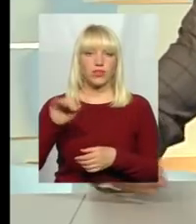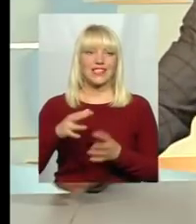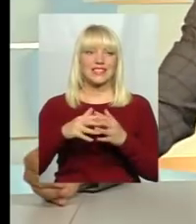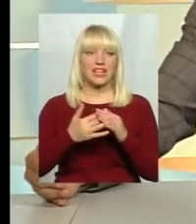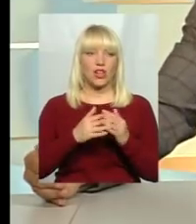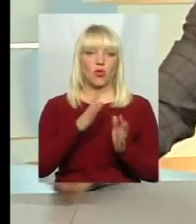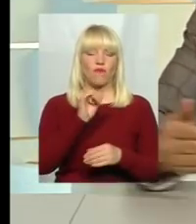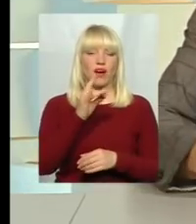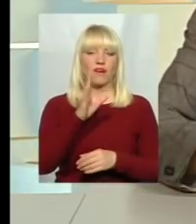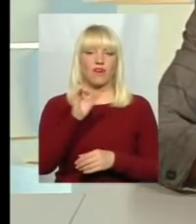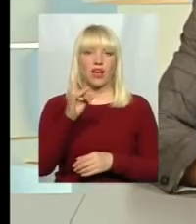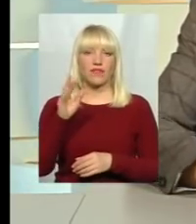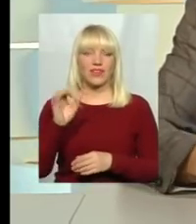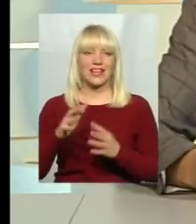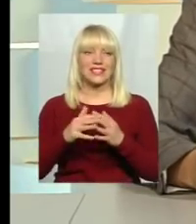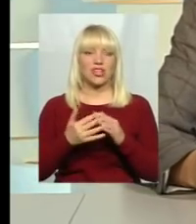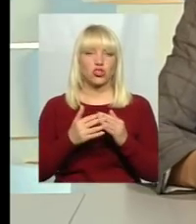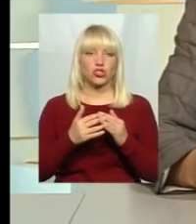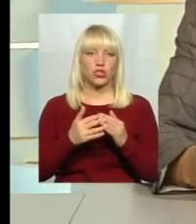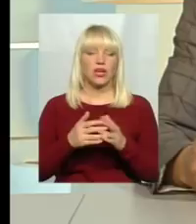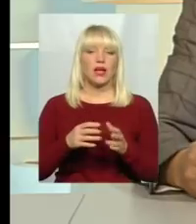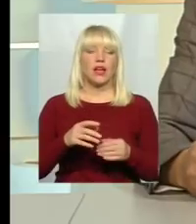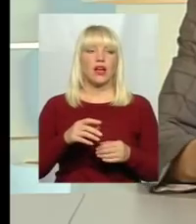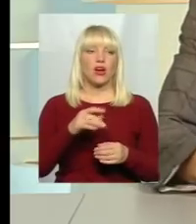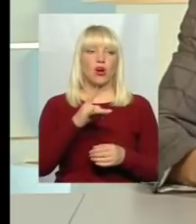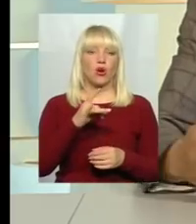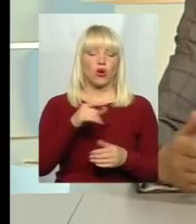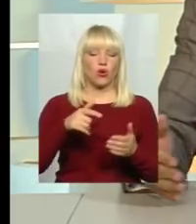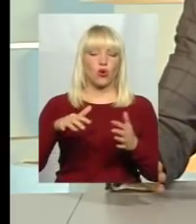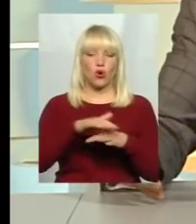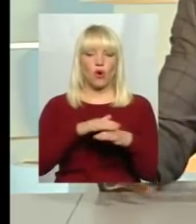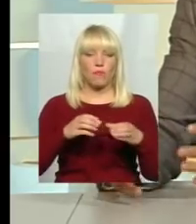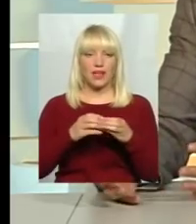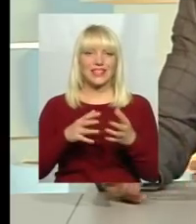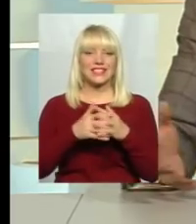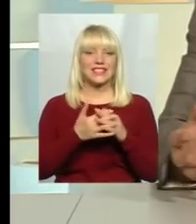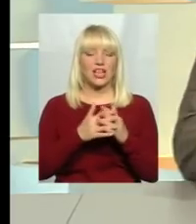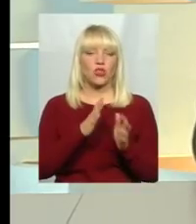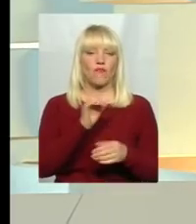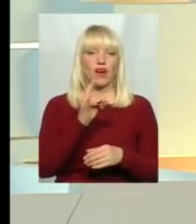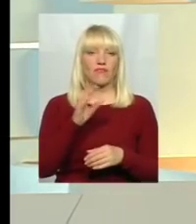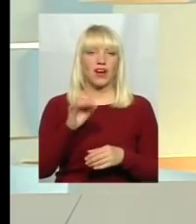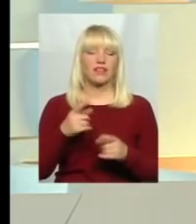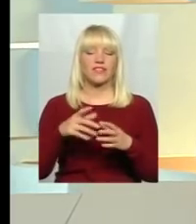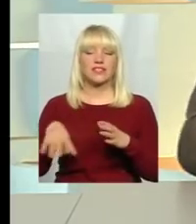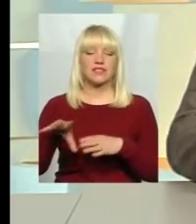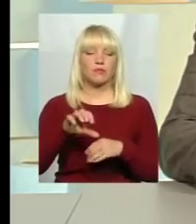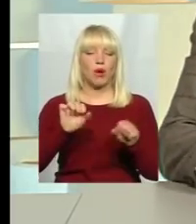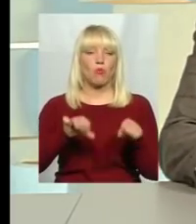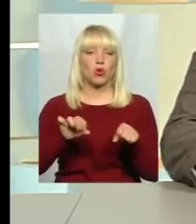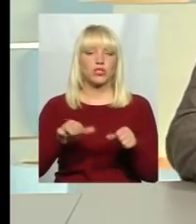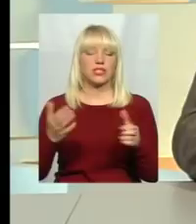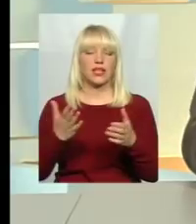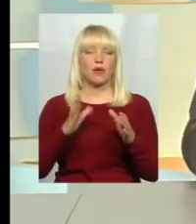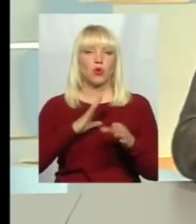міської об'єднані територіальної громади. Але село Варварівка зі всіма можливостями, які були надані законом для